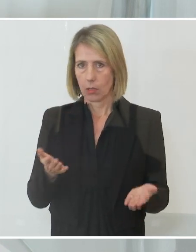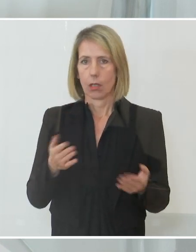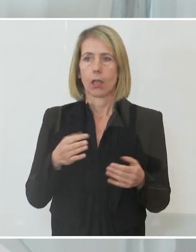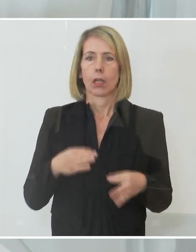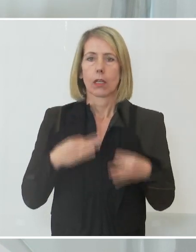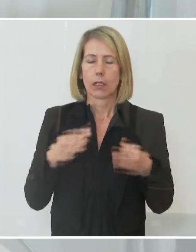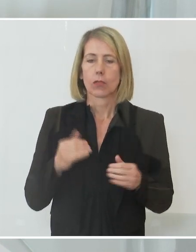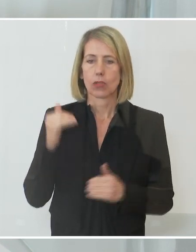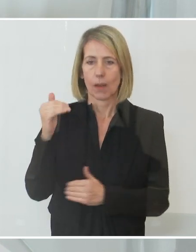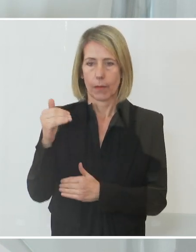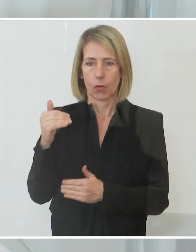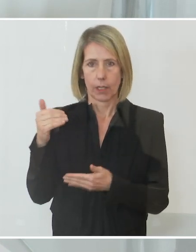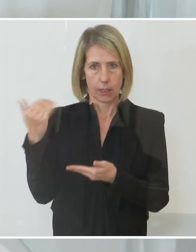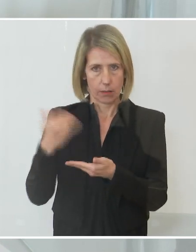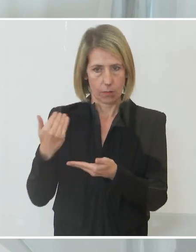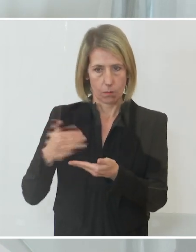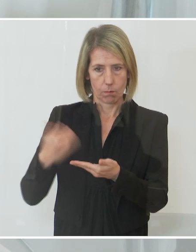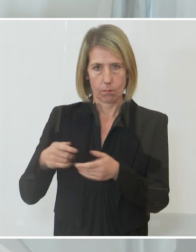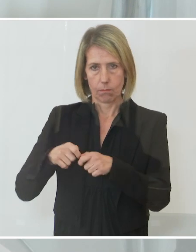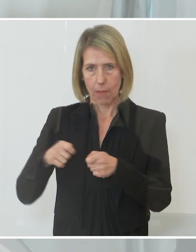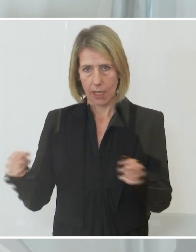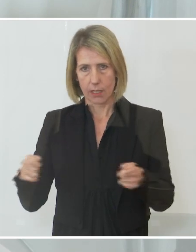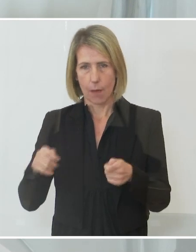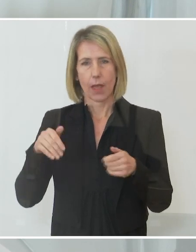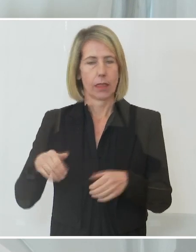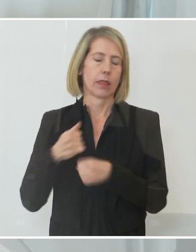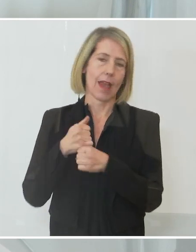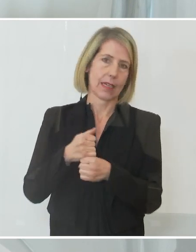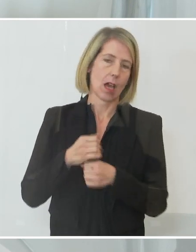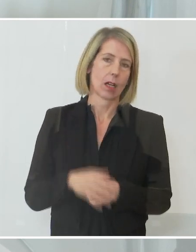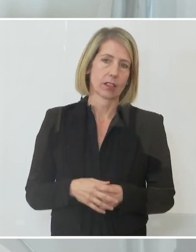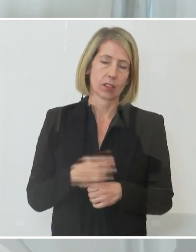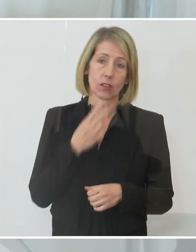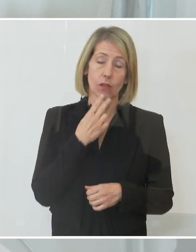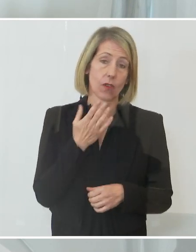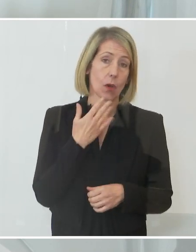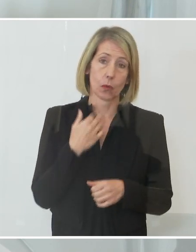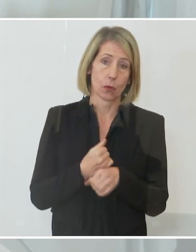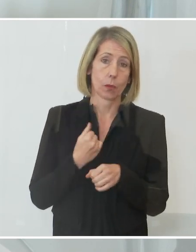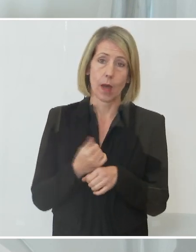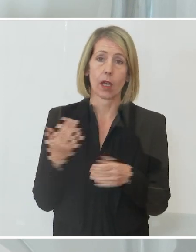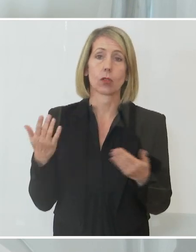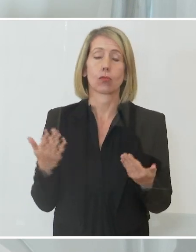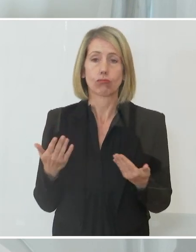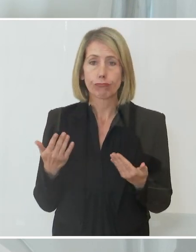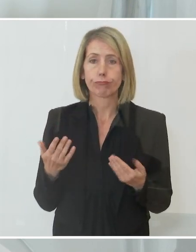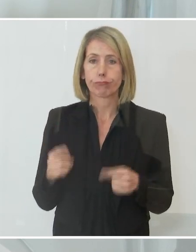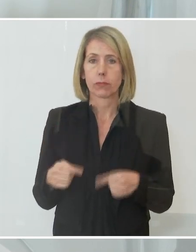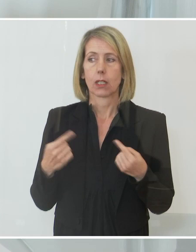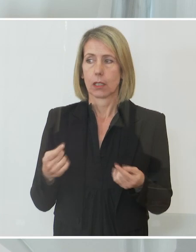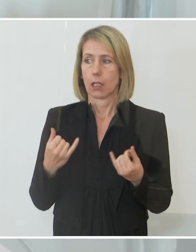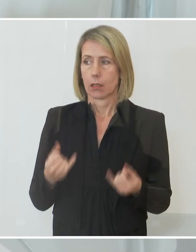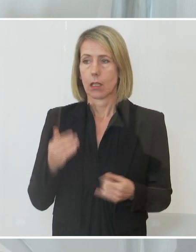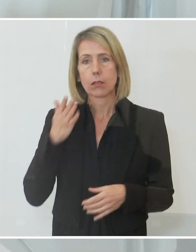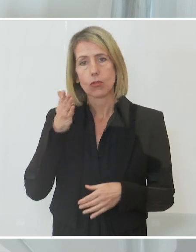Gesundheitsbehörden vorgegebenen Maßnahmen auch einzuhalten. Wenn das nicht passiert, dann können jetzt in